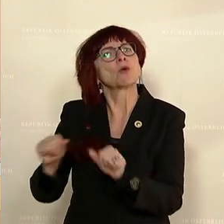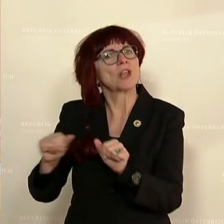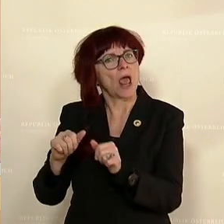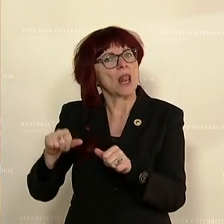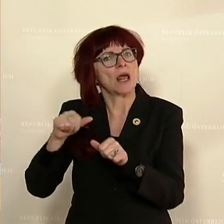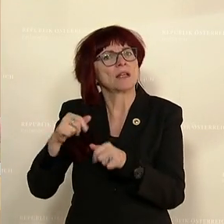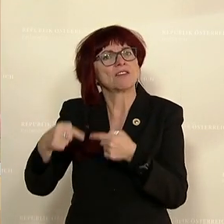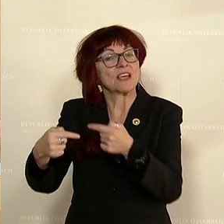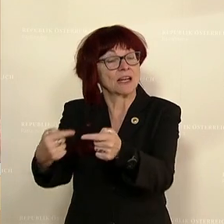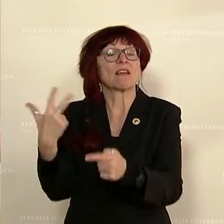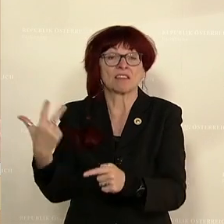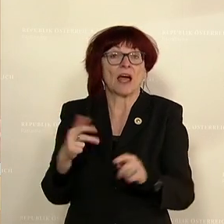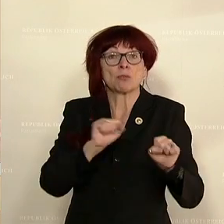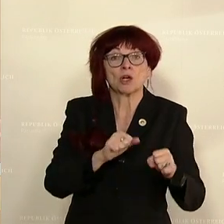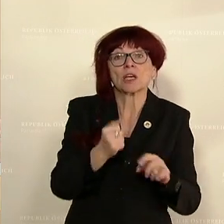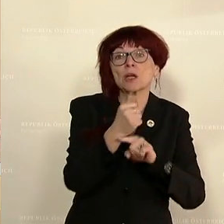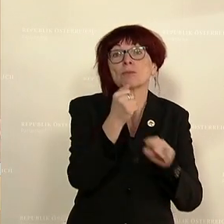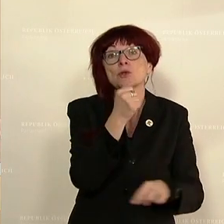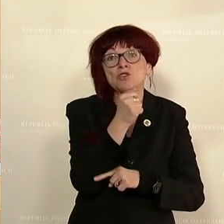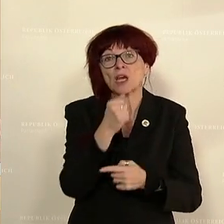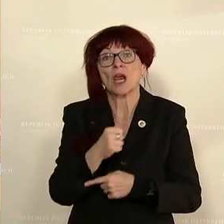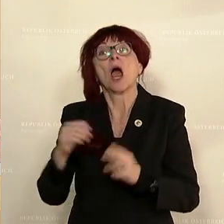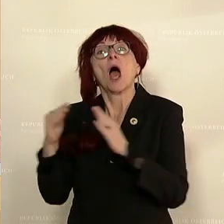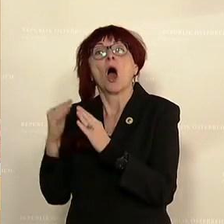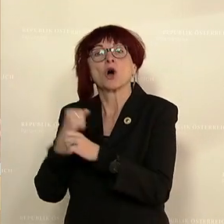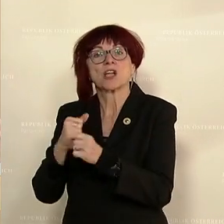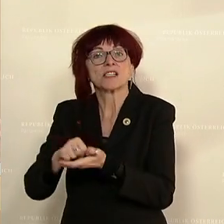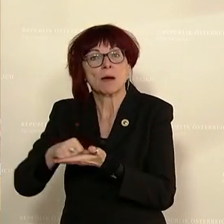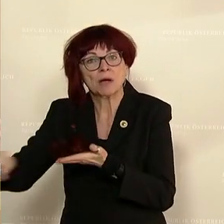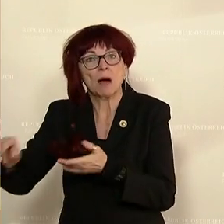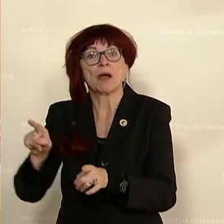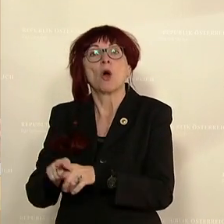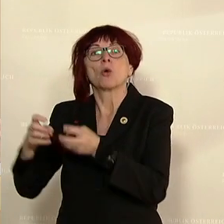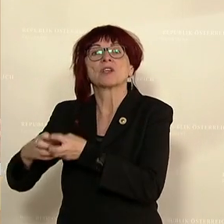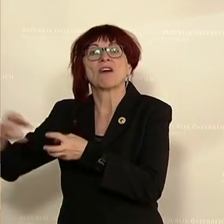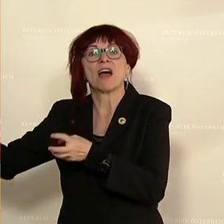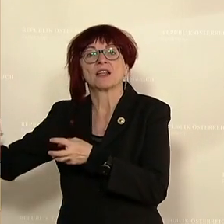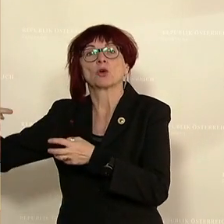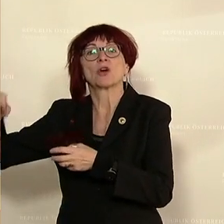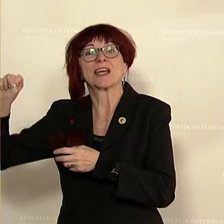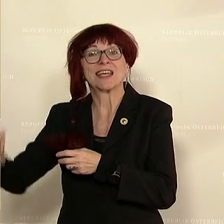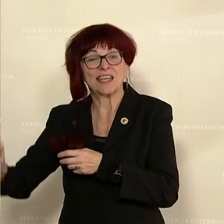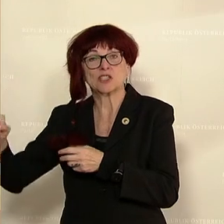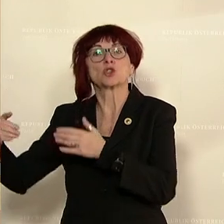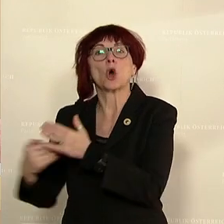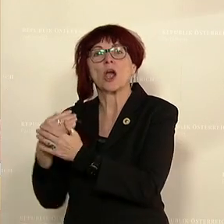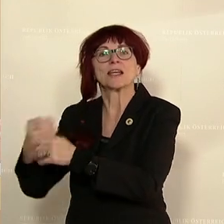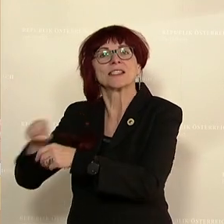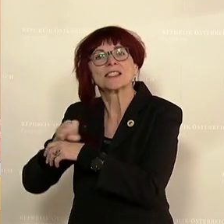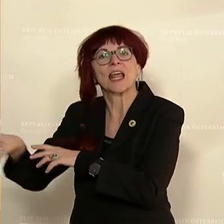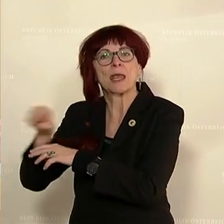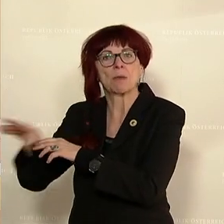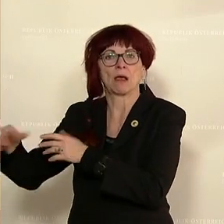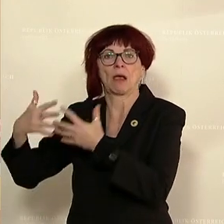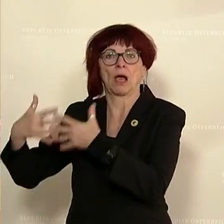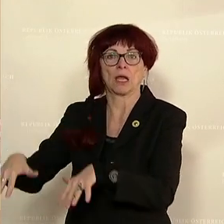Varianten, die Sie genannt haben. Die Budgetfinanzierung, die Haushaltsabgabe und die Erweiterung auf die neuen GIS-pflichtigen Streaming-Geräte. Alle Varianten